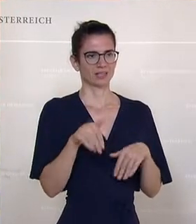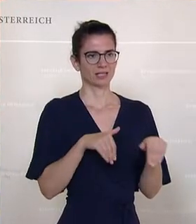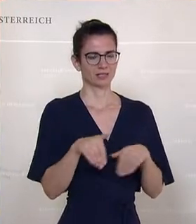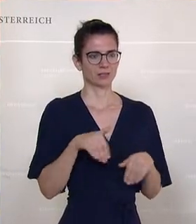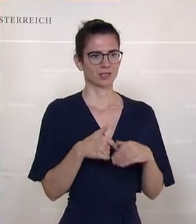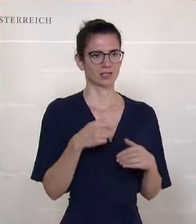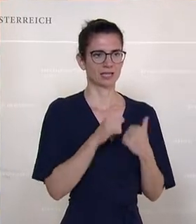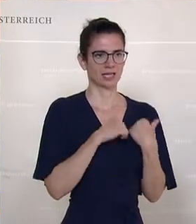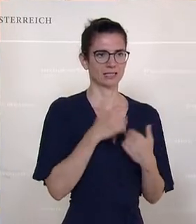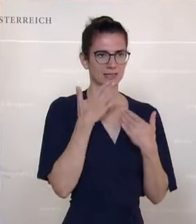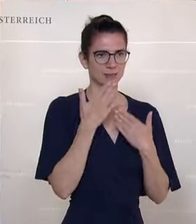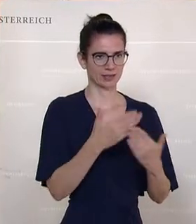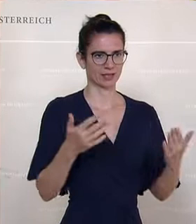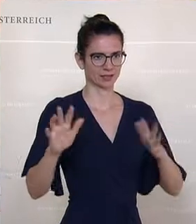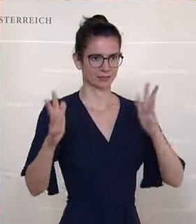bedanken.